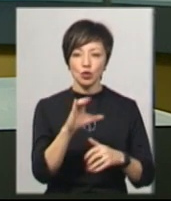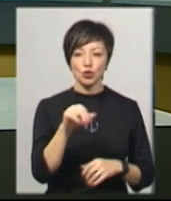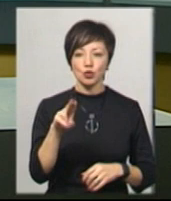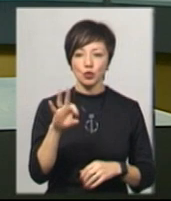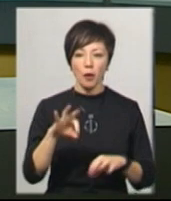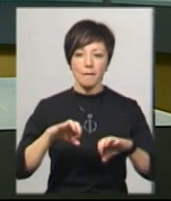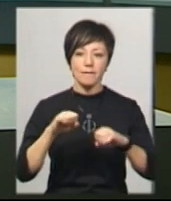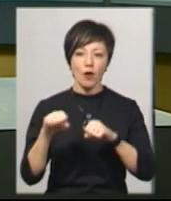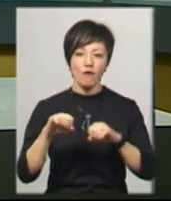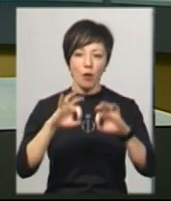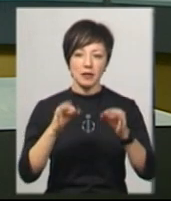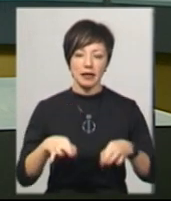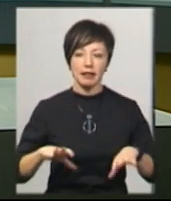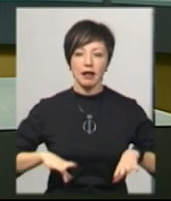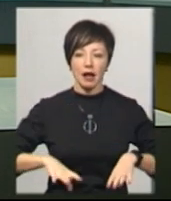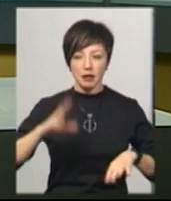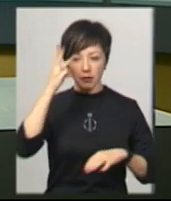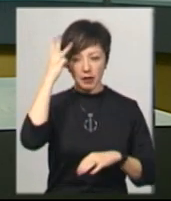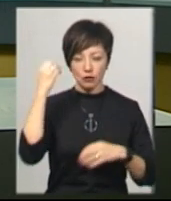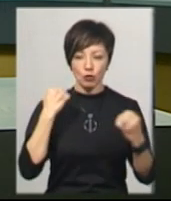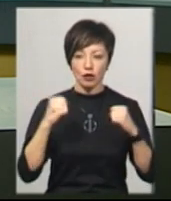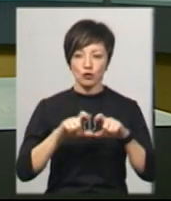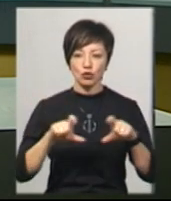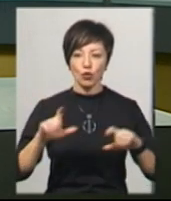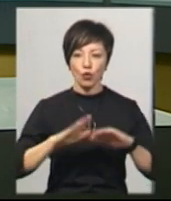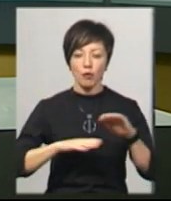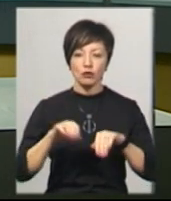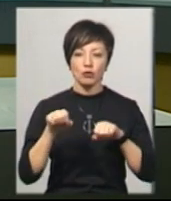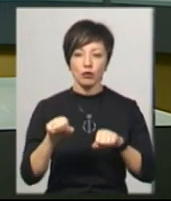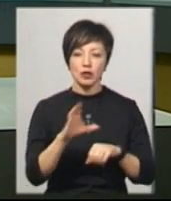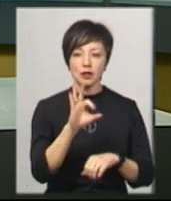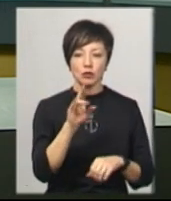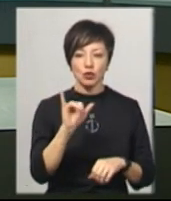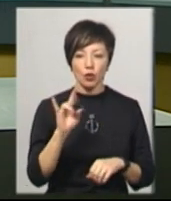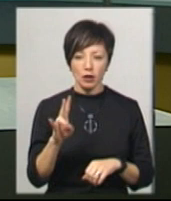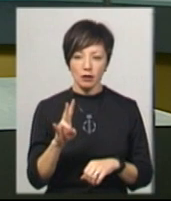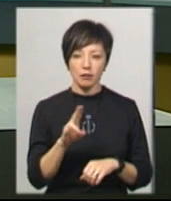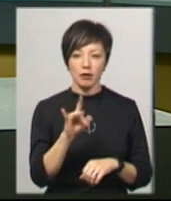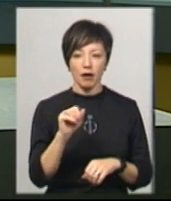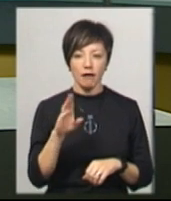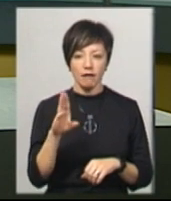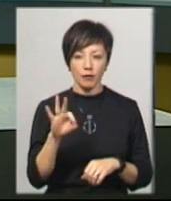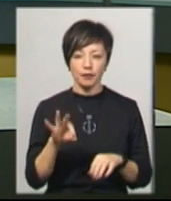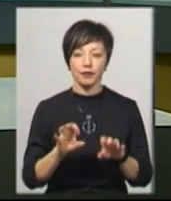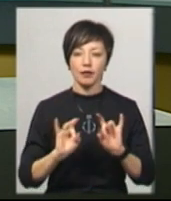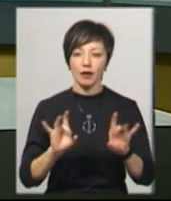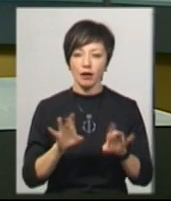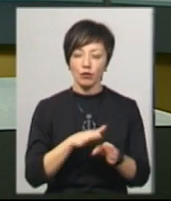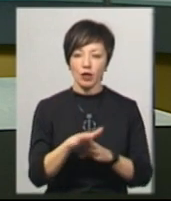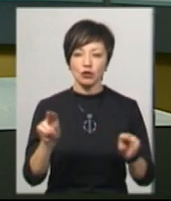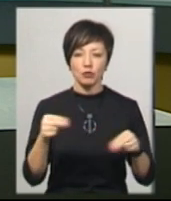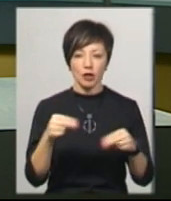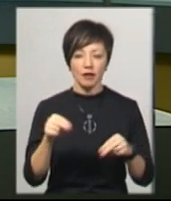бойового мистецтва. Тренер Хмельницької спортивної школи рукопашного бою Самсон Право Гаррій Осідлевич розповів, відбувався